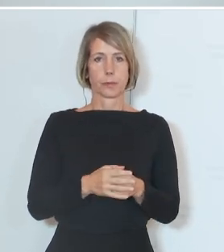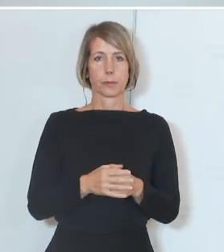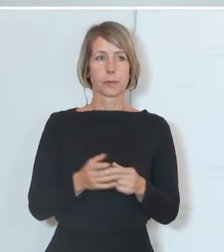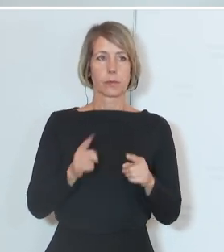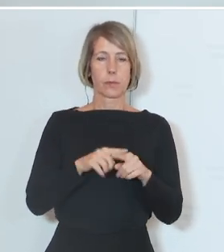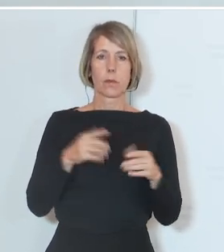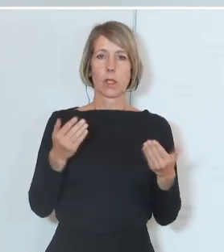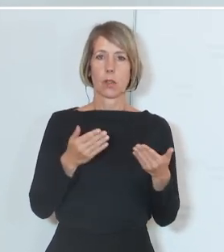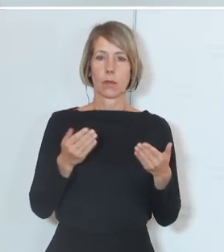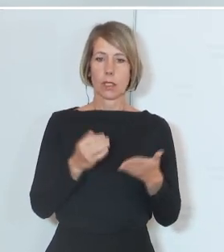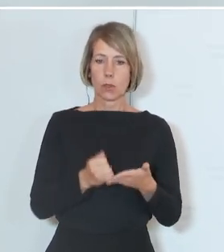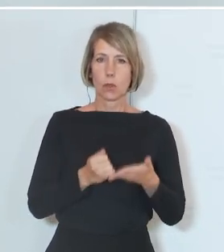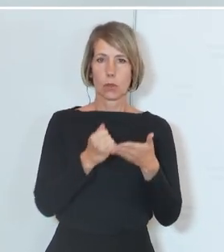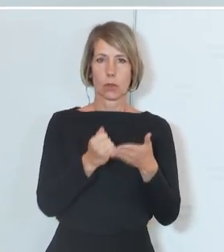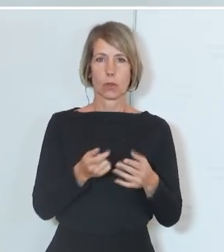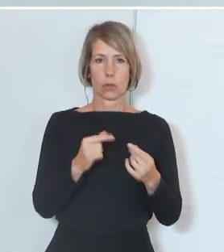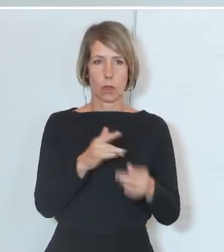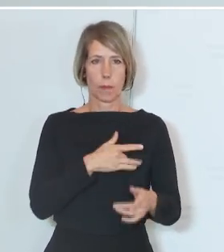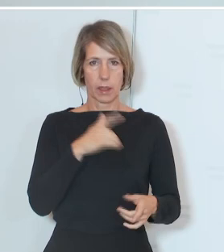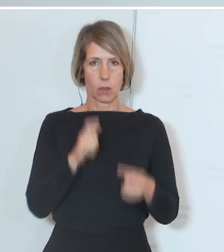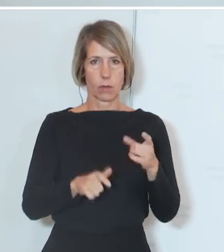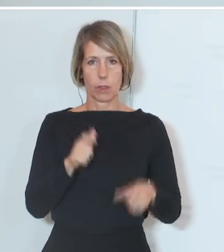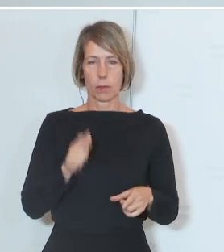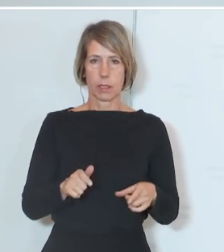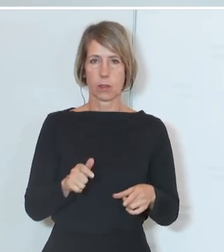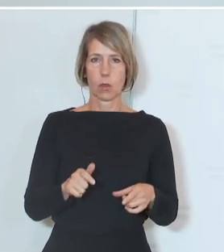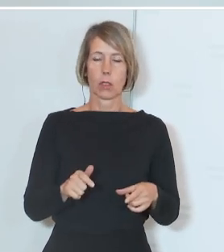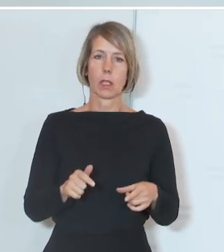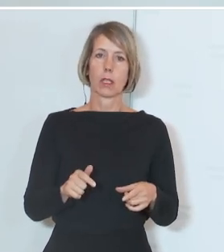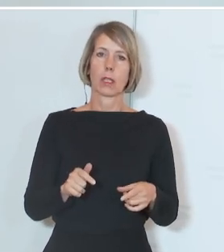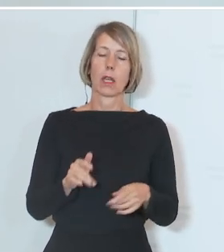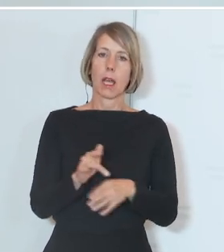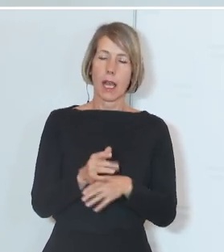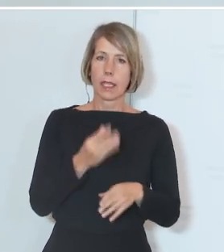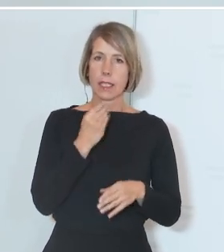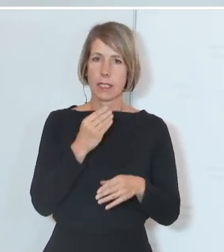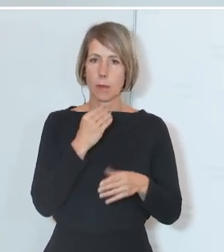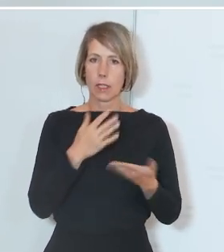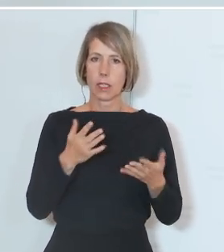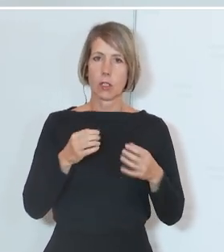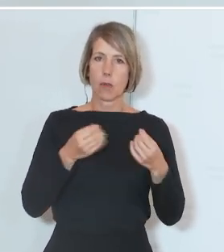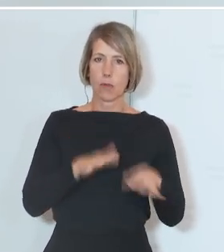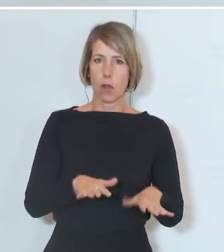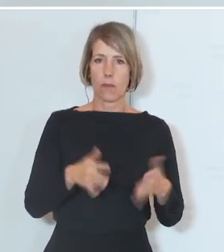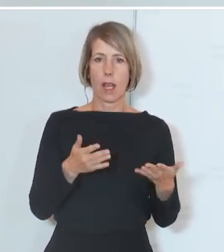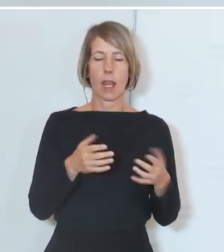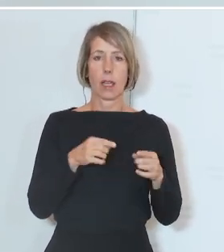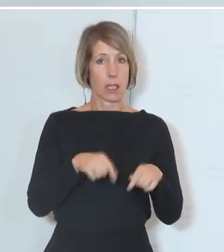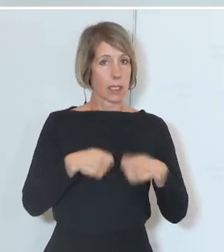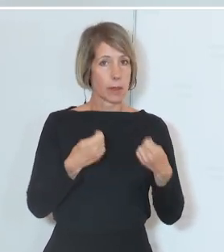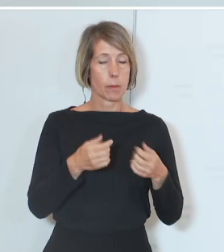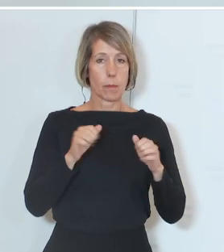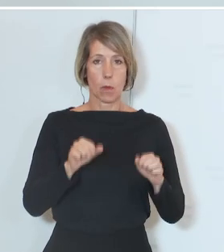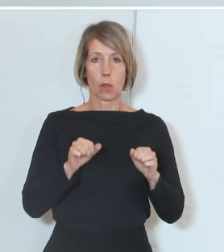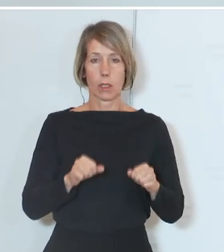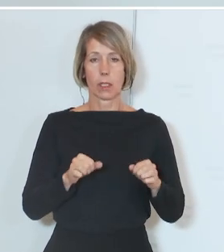die Unterstützung von Betroffenen in Fällen von antisemitischen Vorfällen, sodass es entsprechend die Möglichkeit gibt, solche